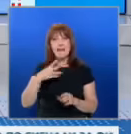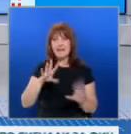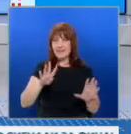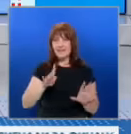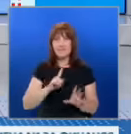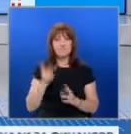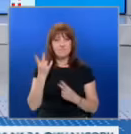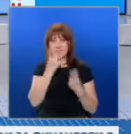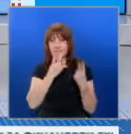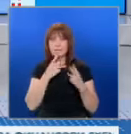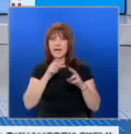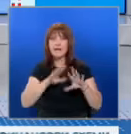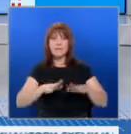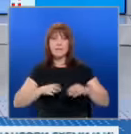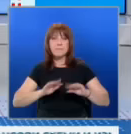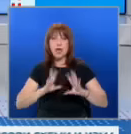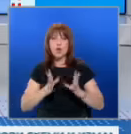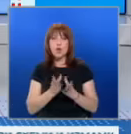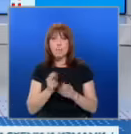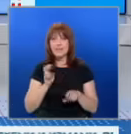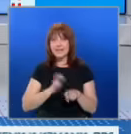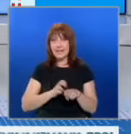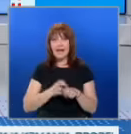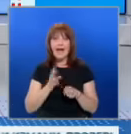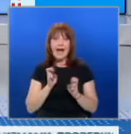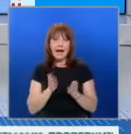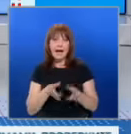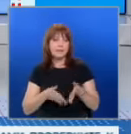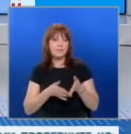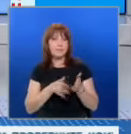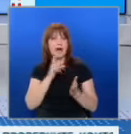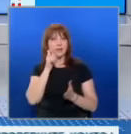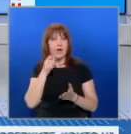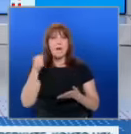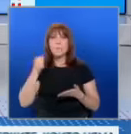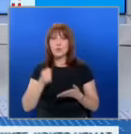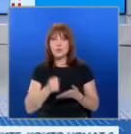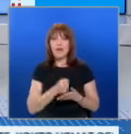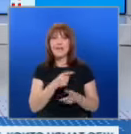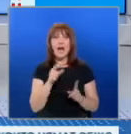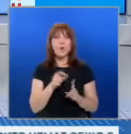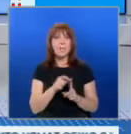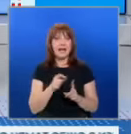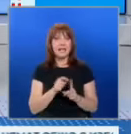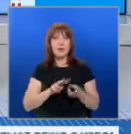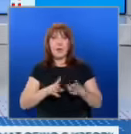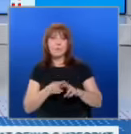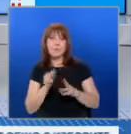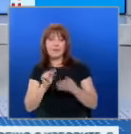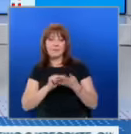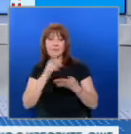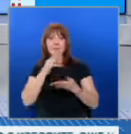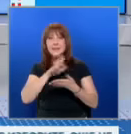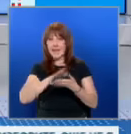постигнаха съгласие за приемане на обща декларация как да се помага на Украина. По настояване на президента Румен Радев е променен текстът,